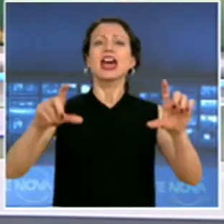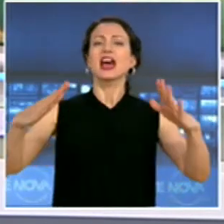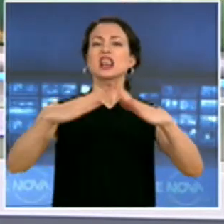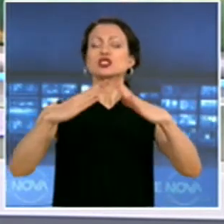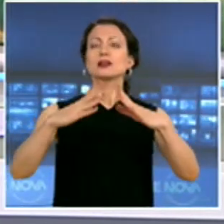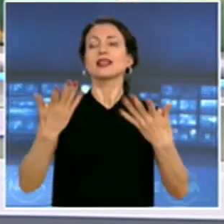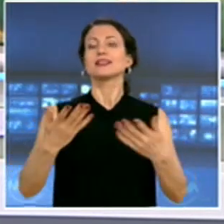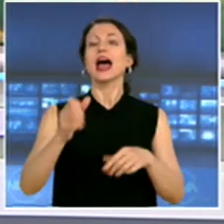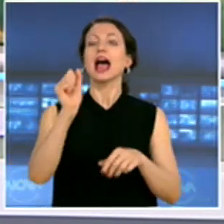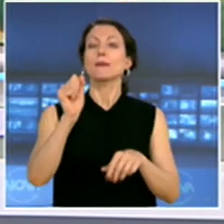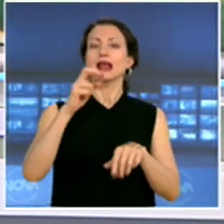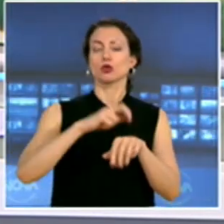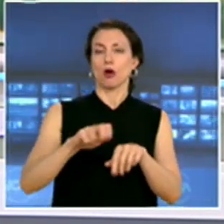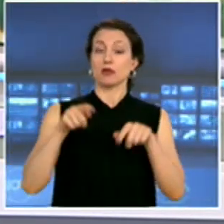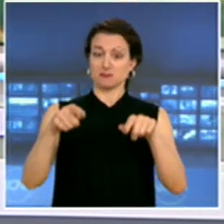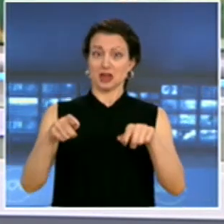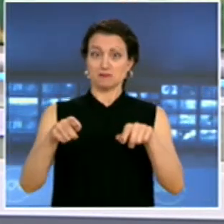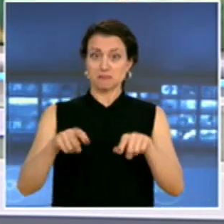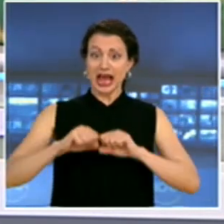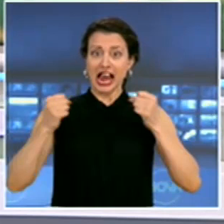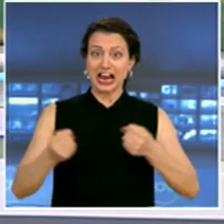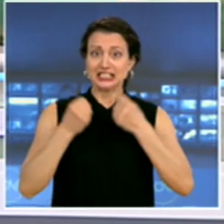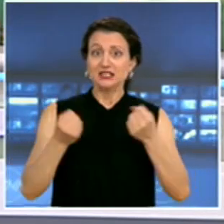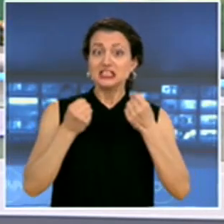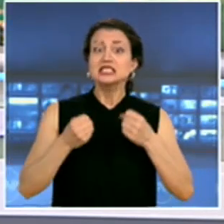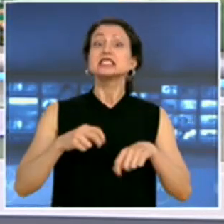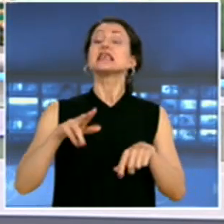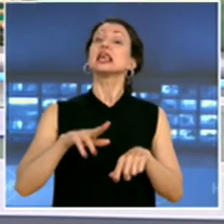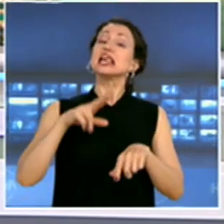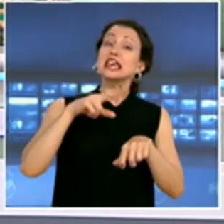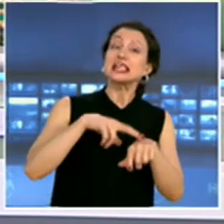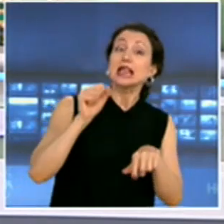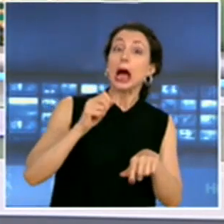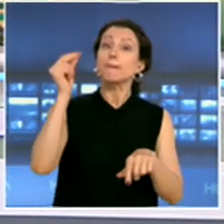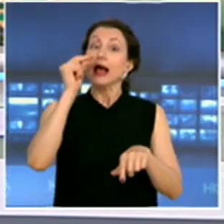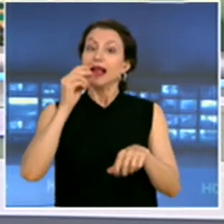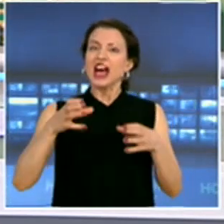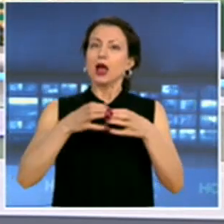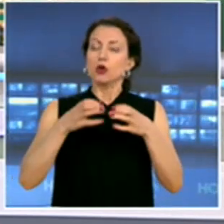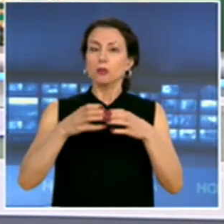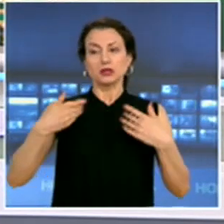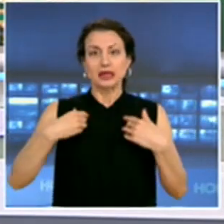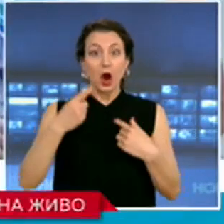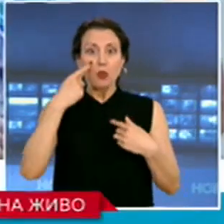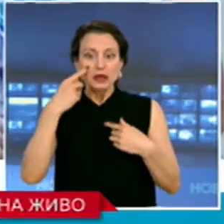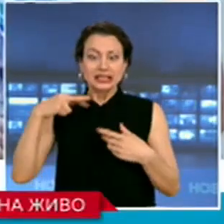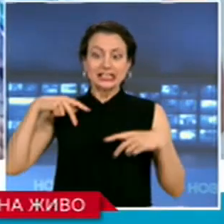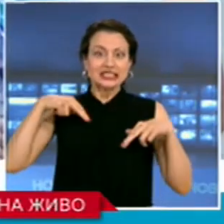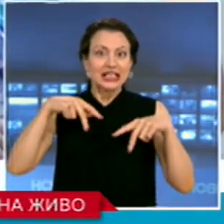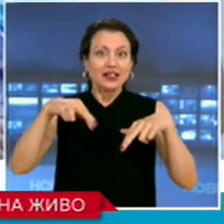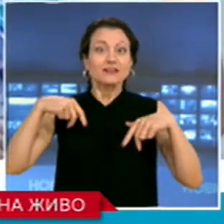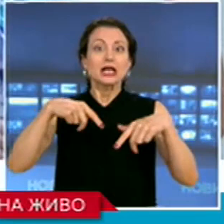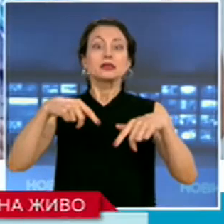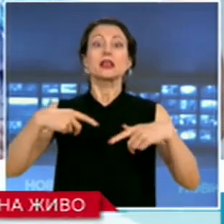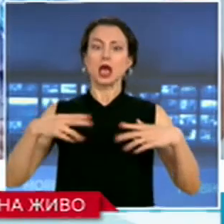на Да България, както и хора, които се организирали в социалните мрежи, се опитаха да стигнат до плажа по суши и вода. Има ли напрежение в